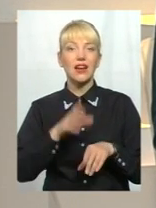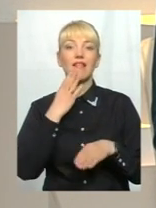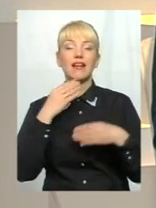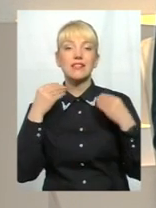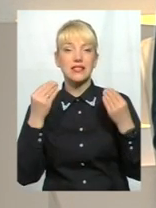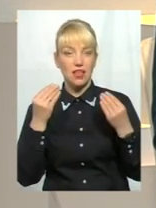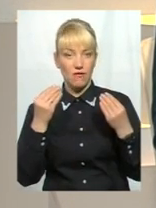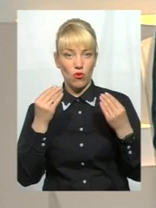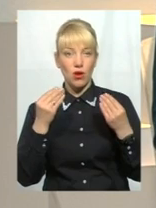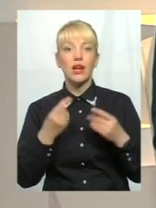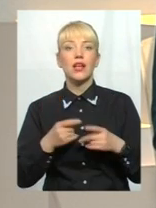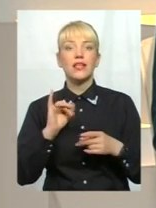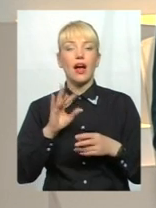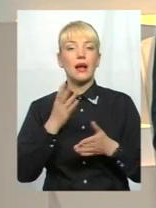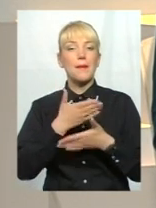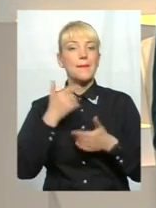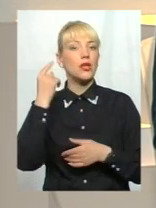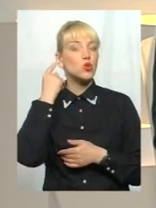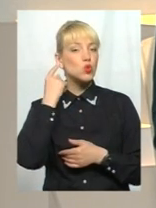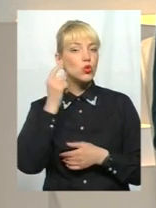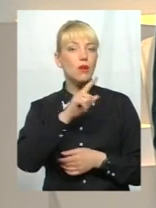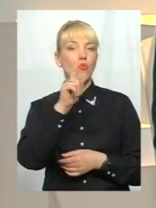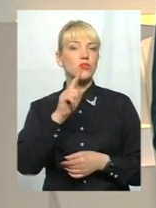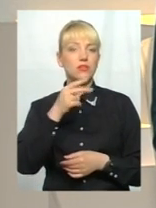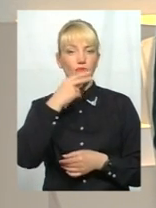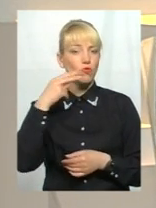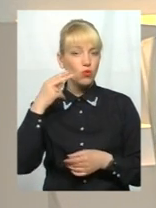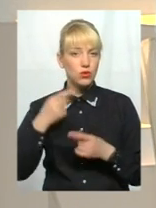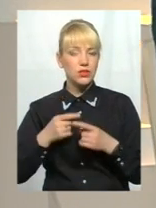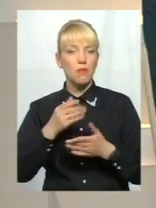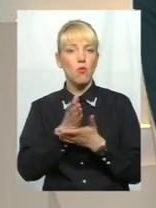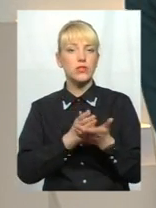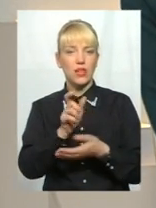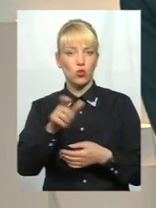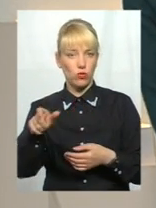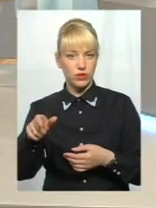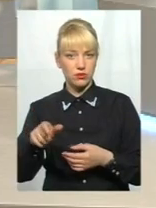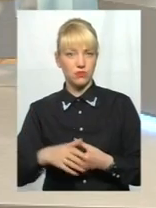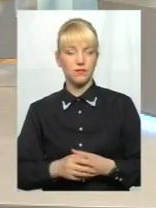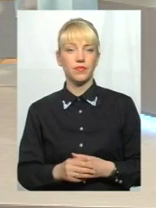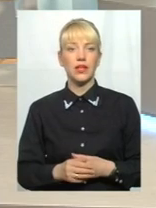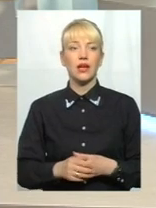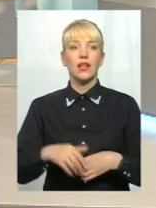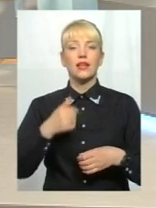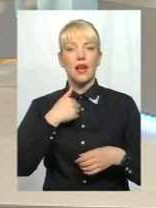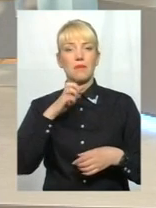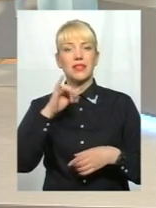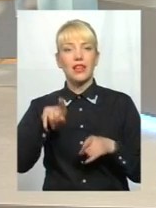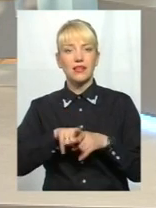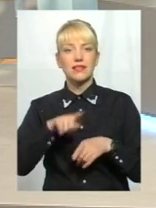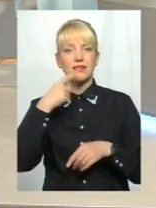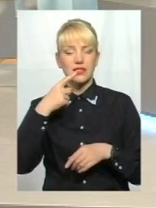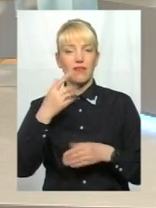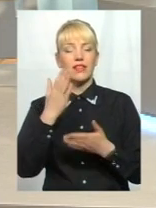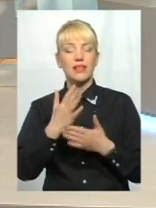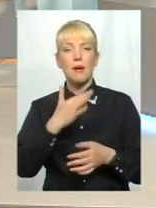як ми чуємо з вуст посадовців, які звітують про децентралізацію? Я б сказав таким чином, що є маса